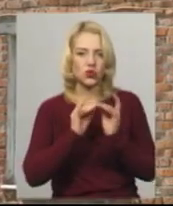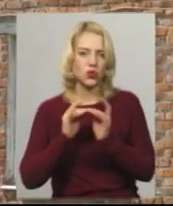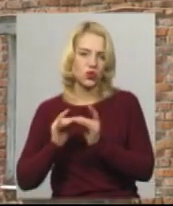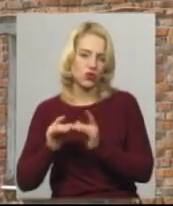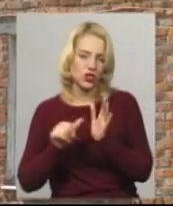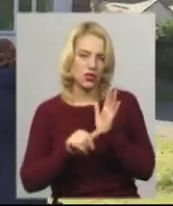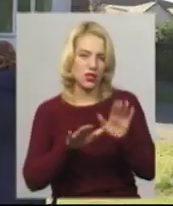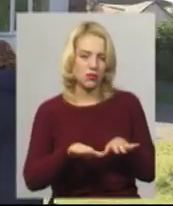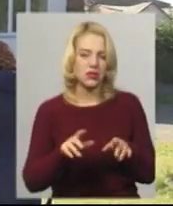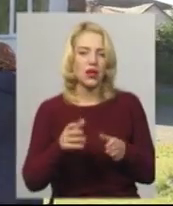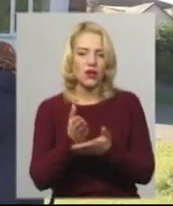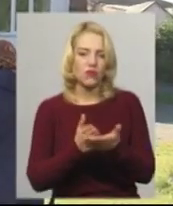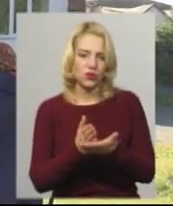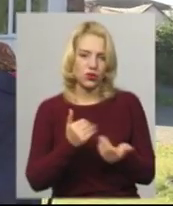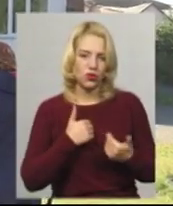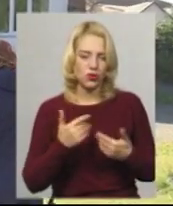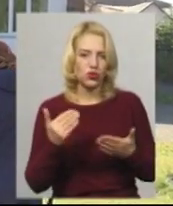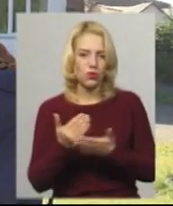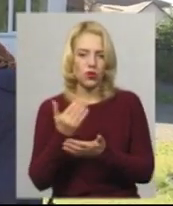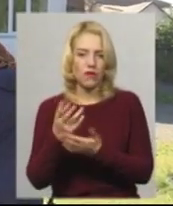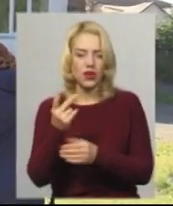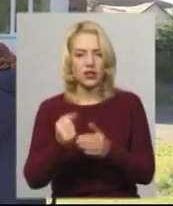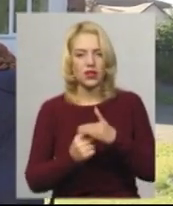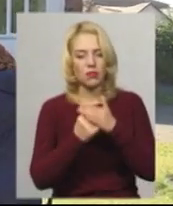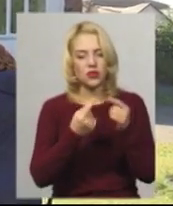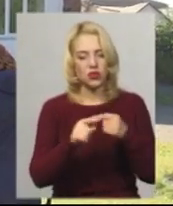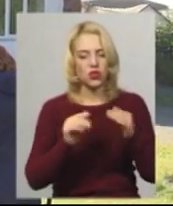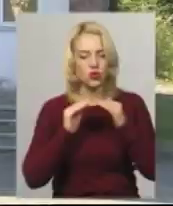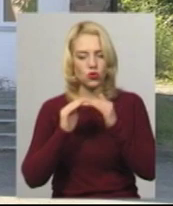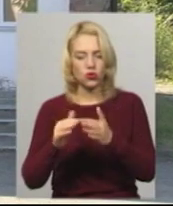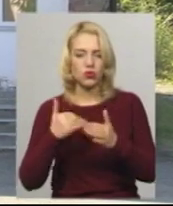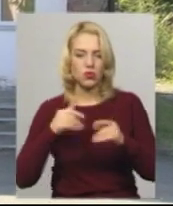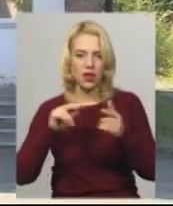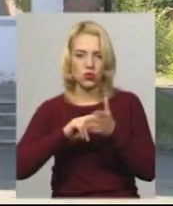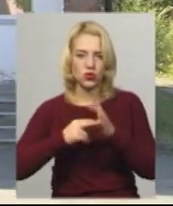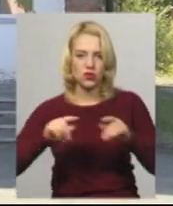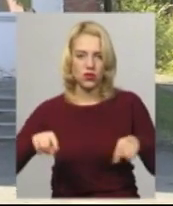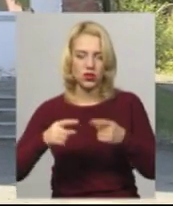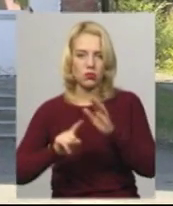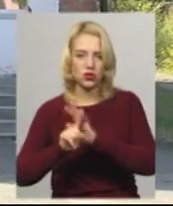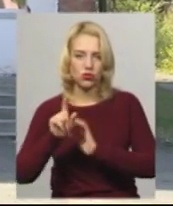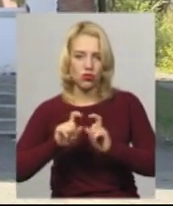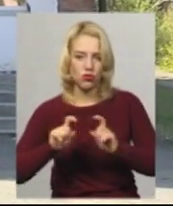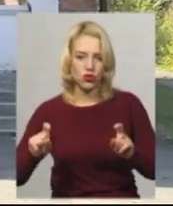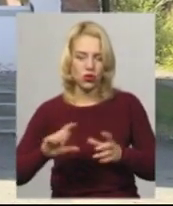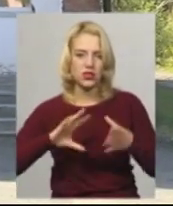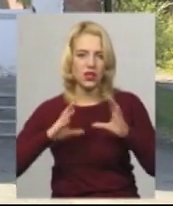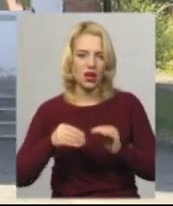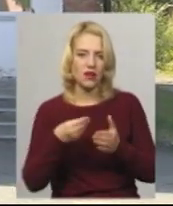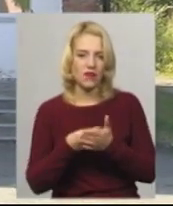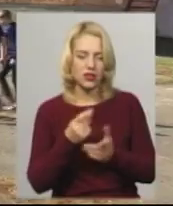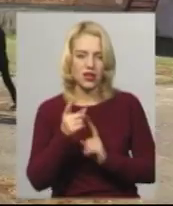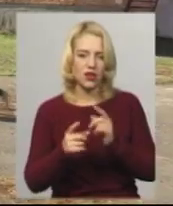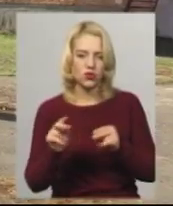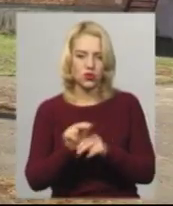функція якого хочуть поновити. На базі іншого корпусу планують створити початкову школу. Загальна вартість проєкту реконструкції – 12,8